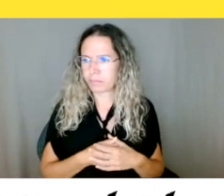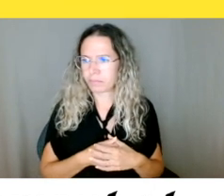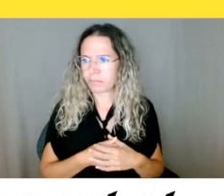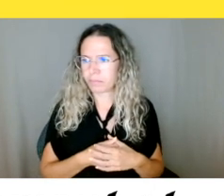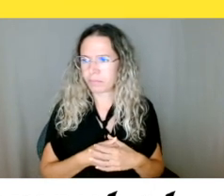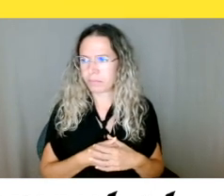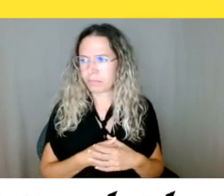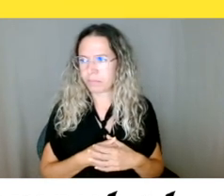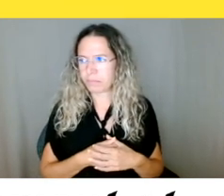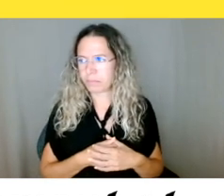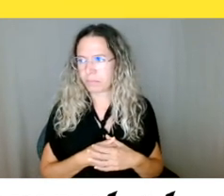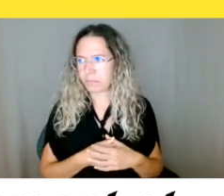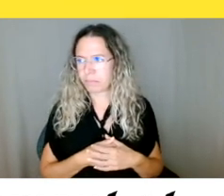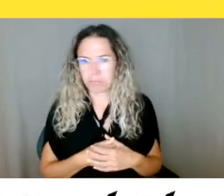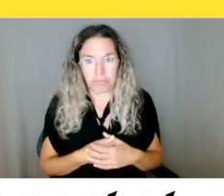Julie, ton sang est fermé.